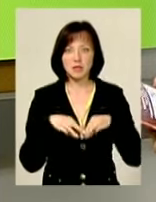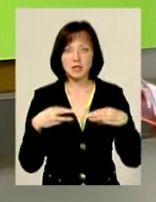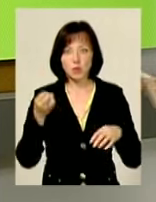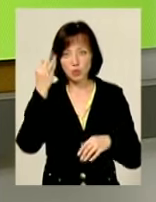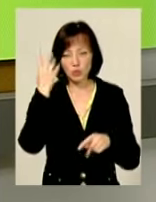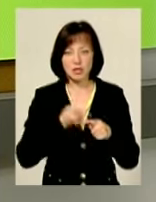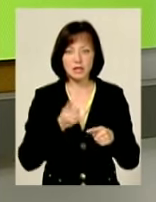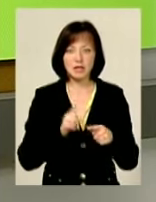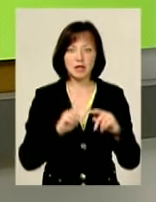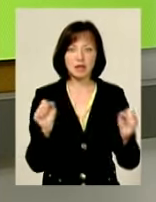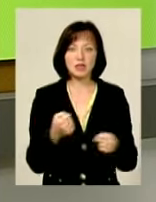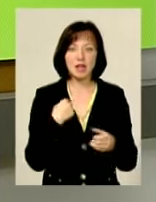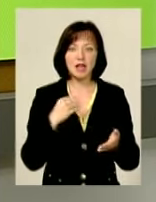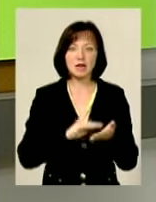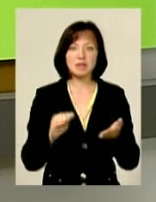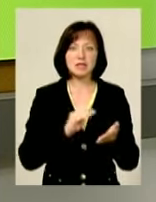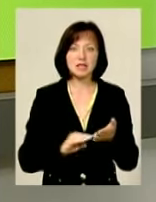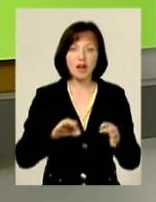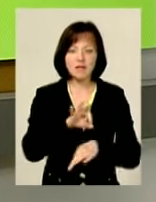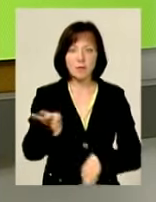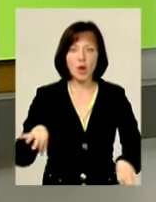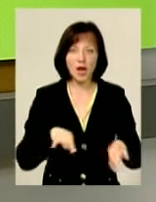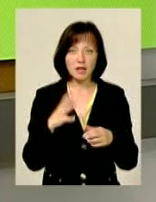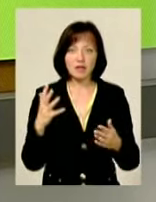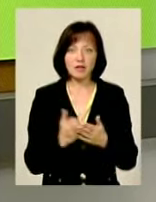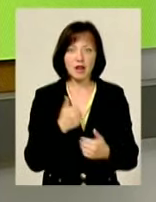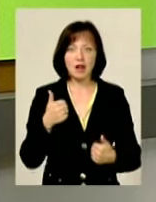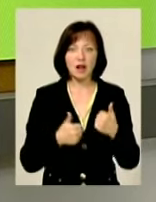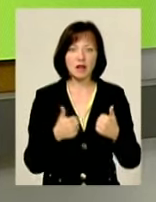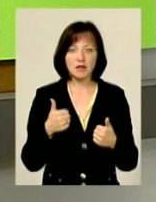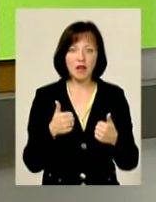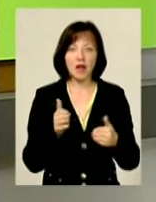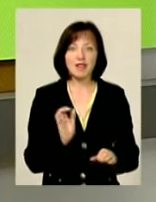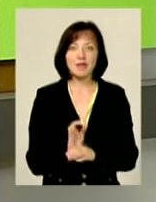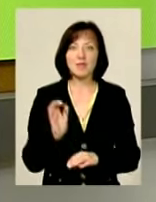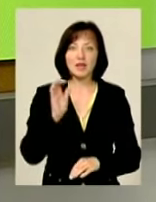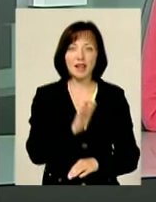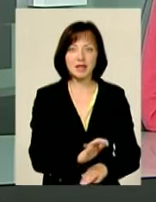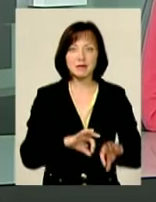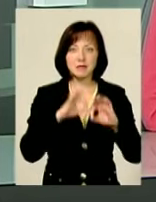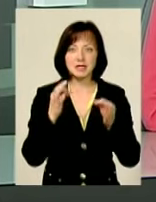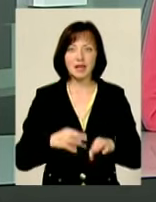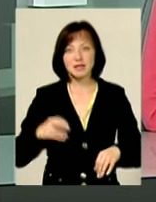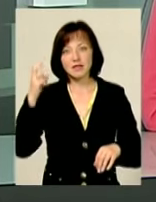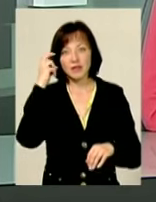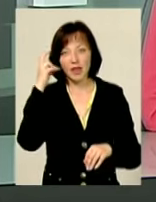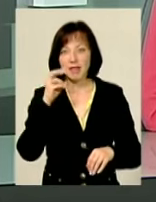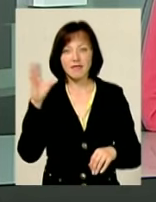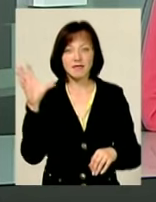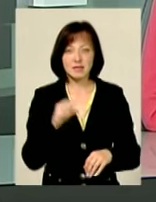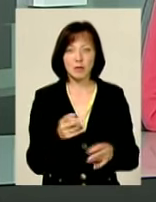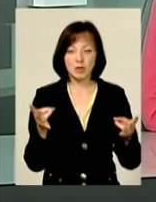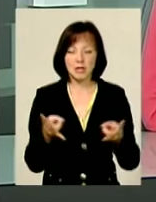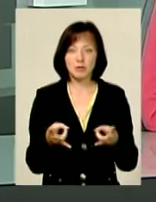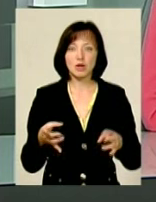неможливо. Я написав грант. Виграв грант, називається, він – депортація мистецтва. Що не все в Києві, треба в